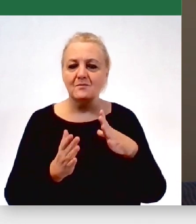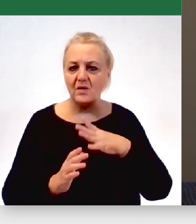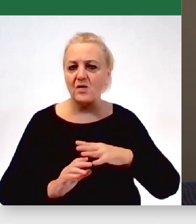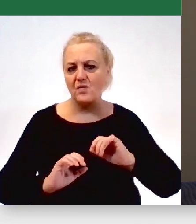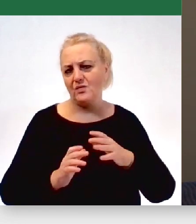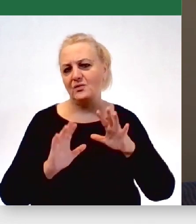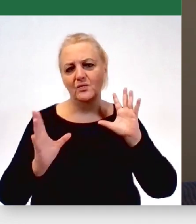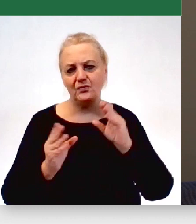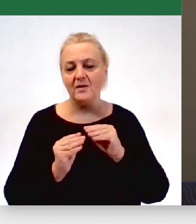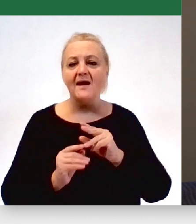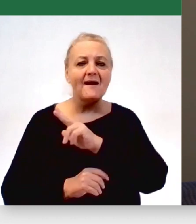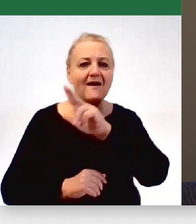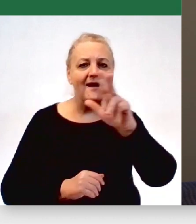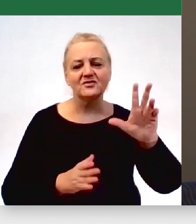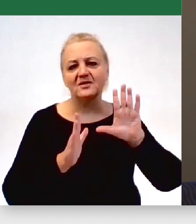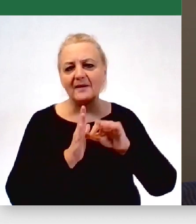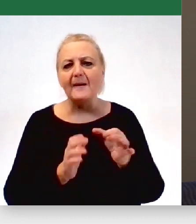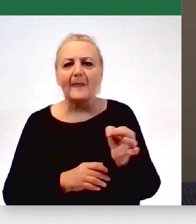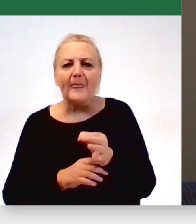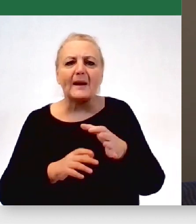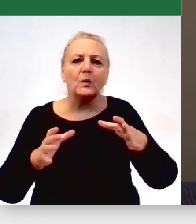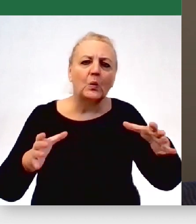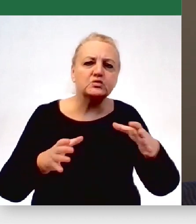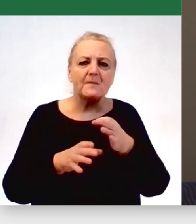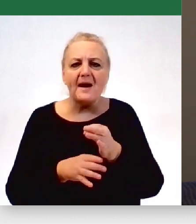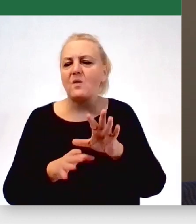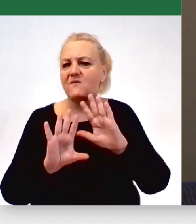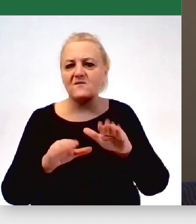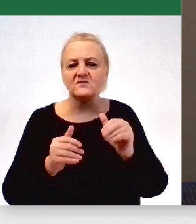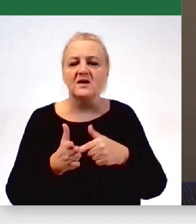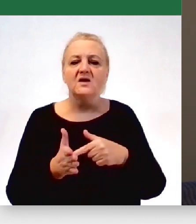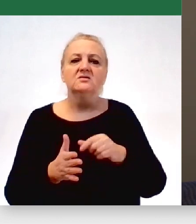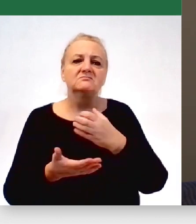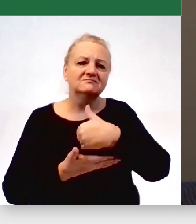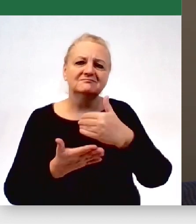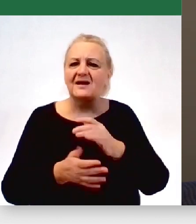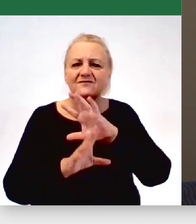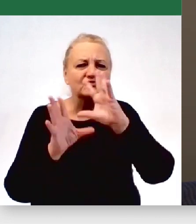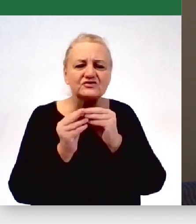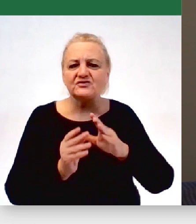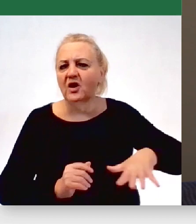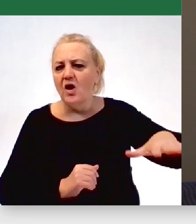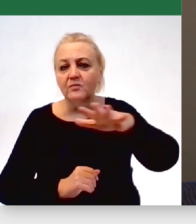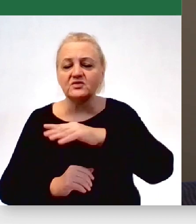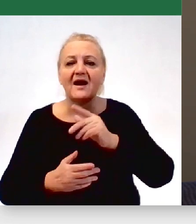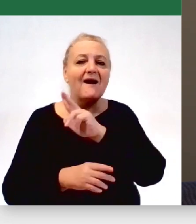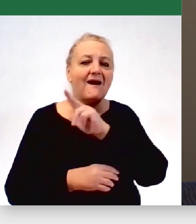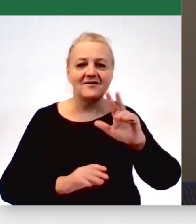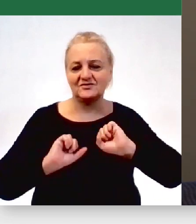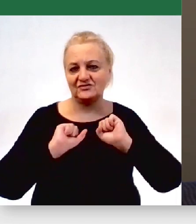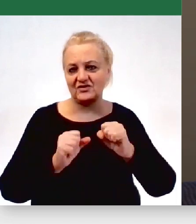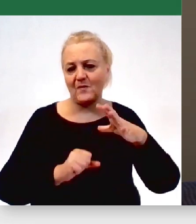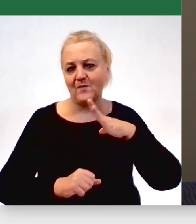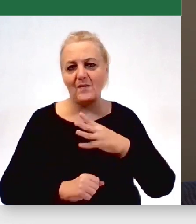każde miasto i miasteczko i sołectwo, każdy działał w